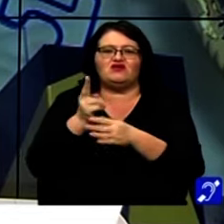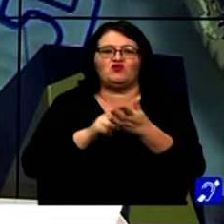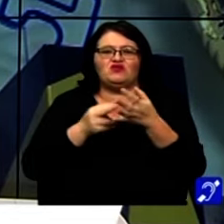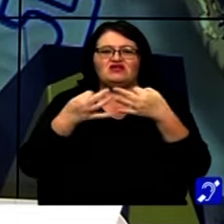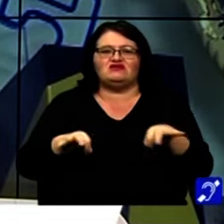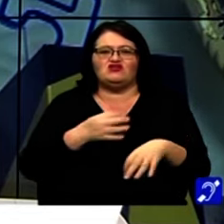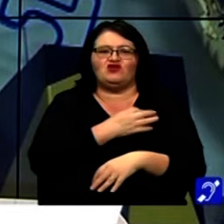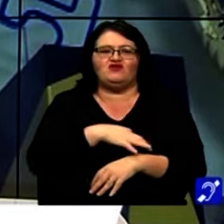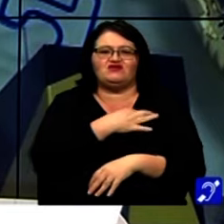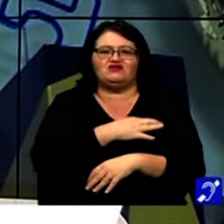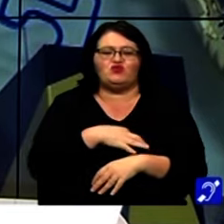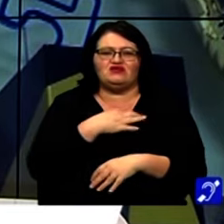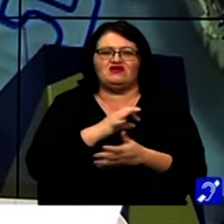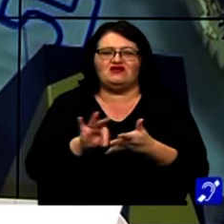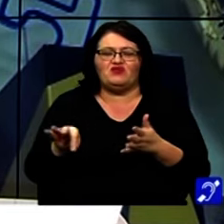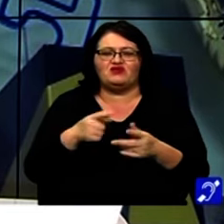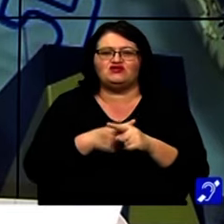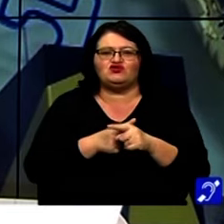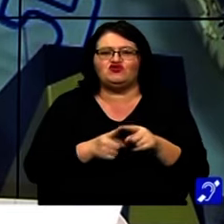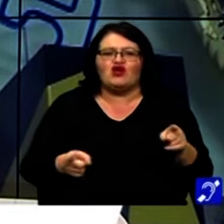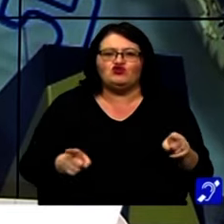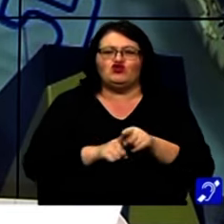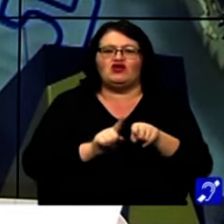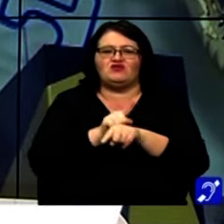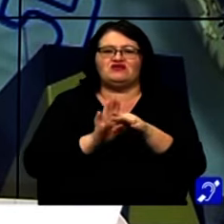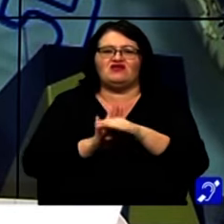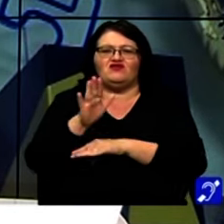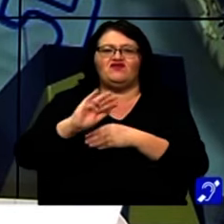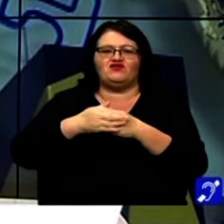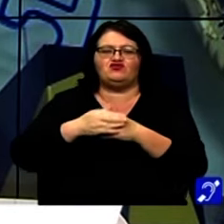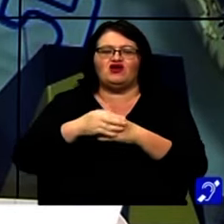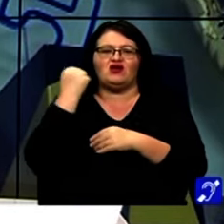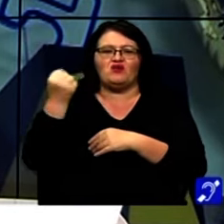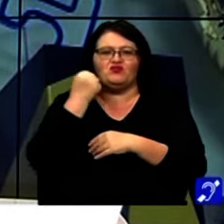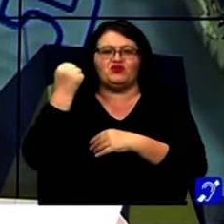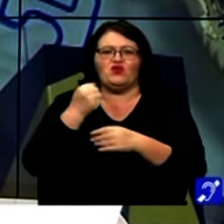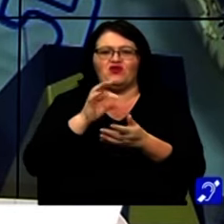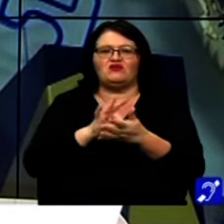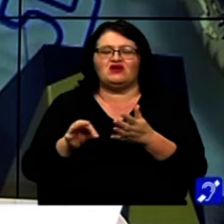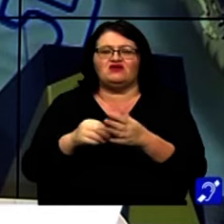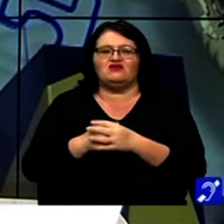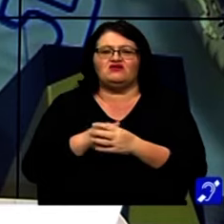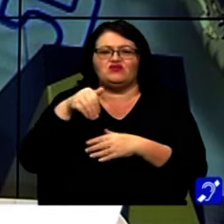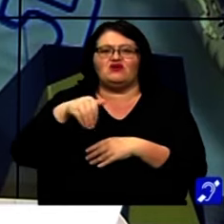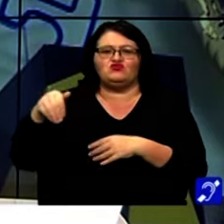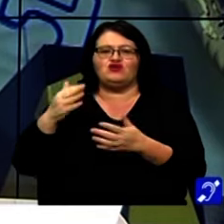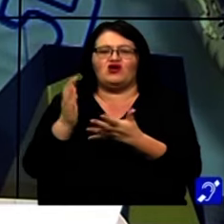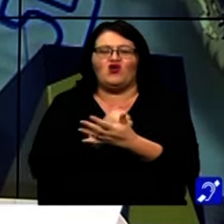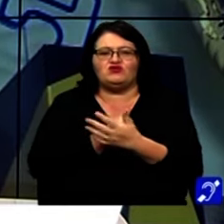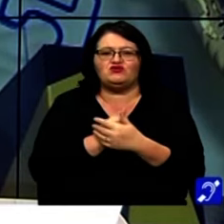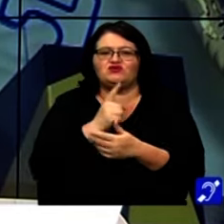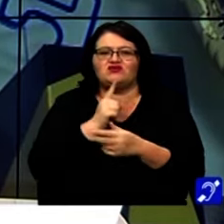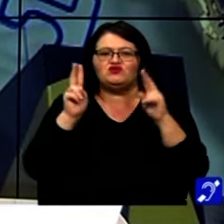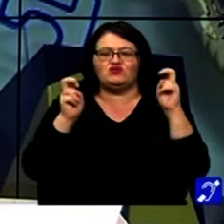10 la Universitatea Politehnica și în același timp să devină vice-campion mondial la karting. Mihai Muncean a obținut